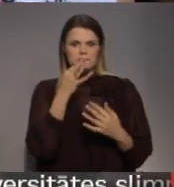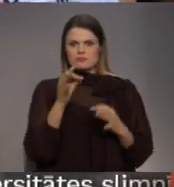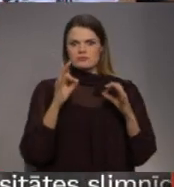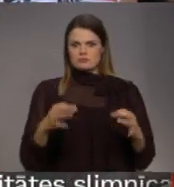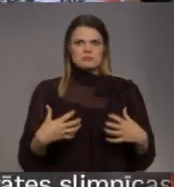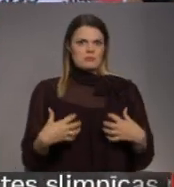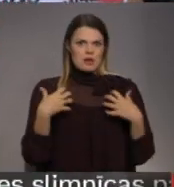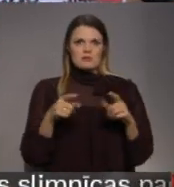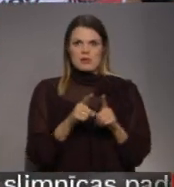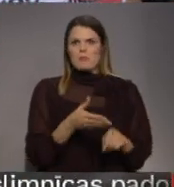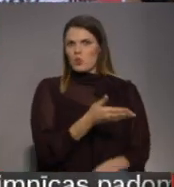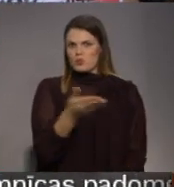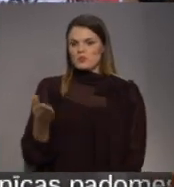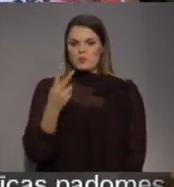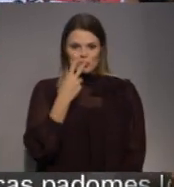kā jūs to visu redzat.